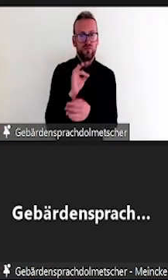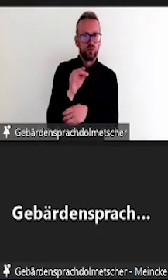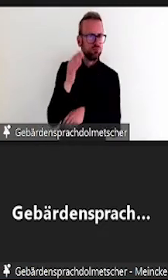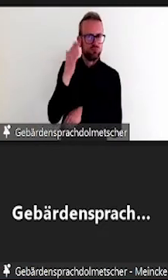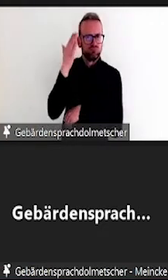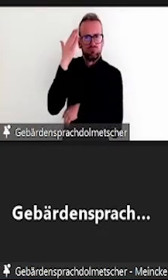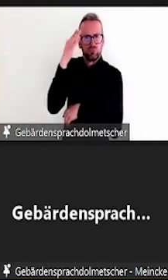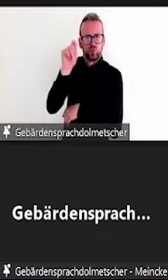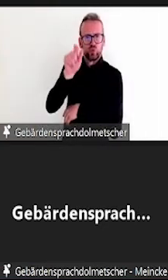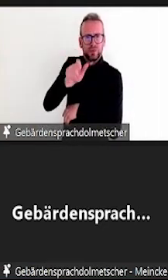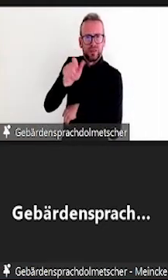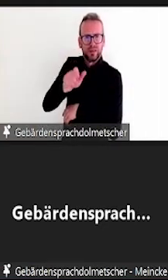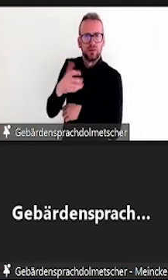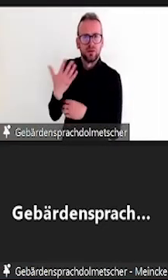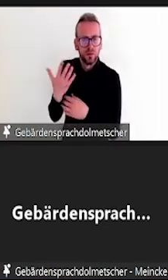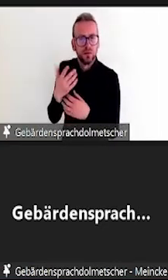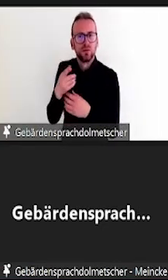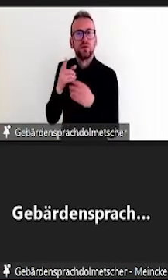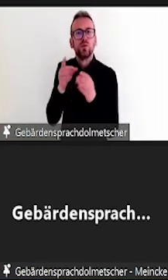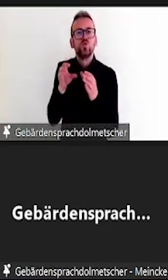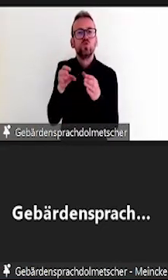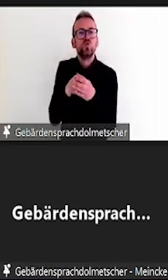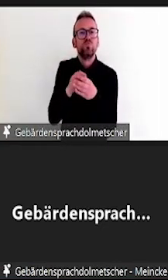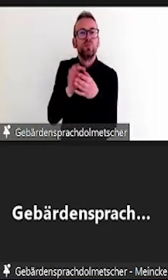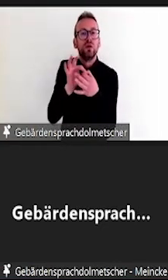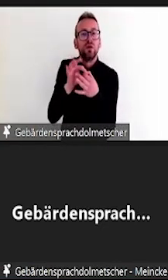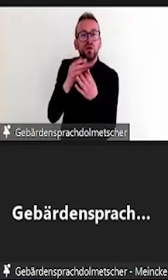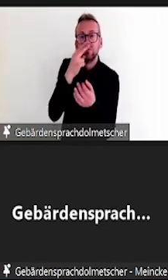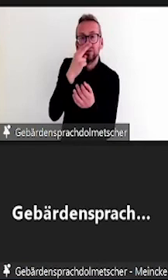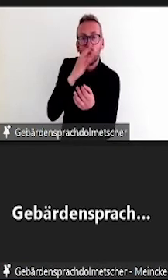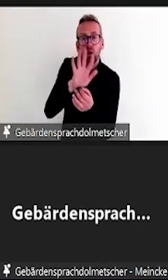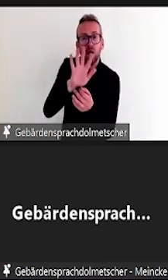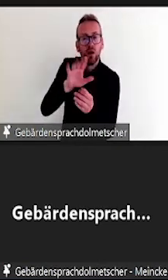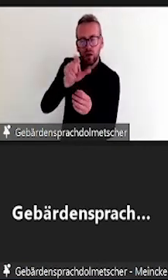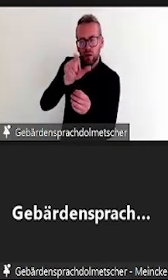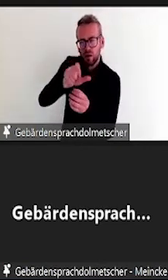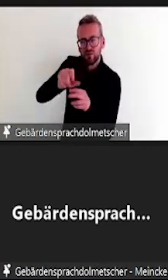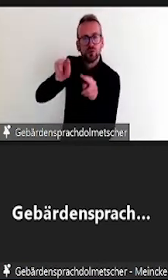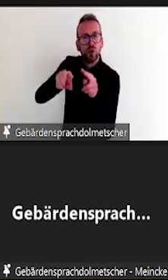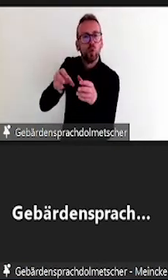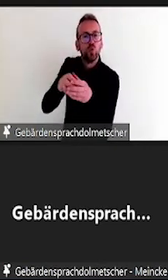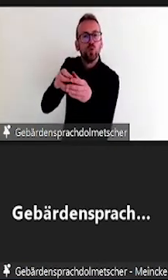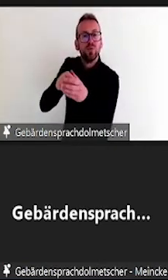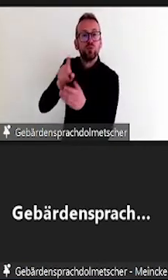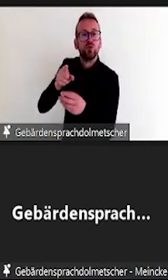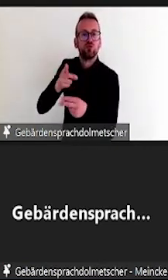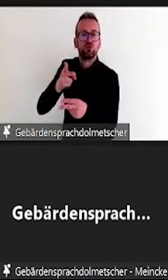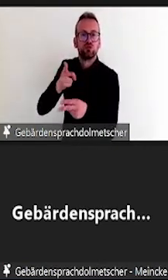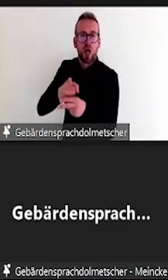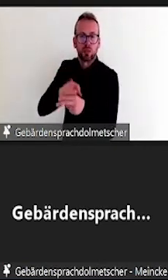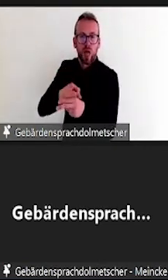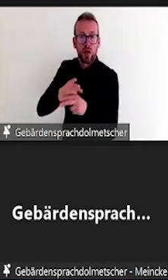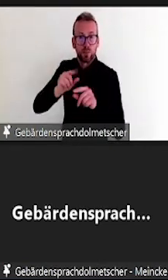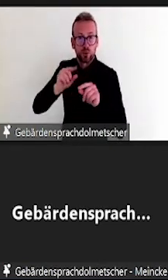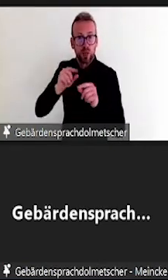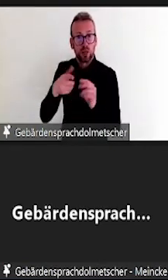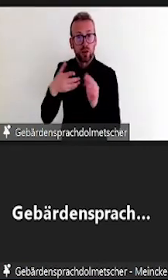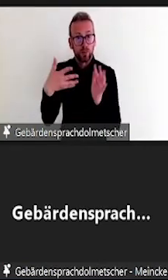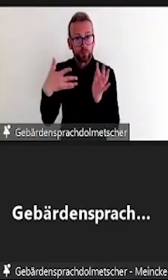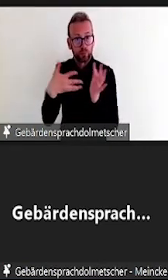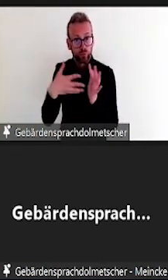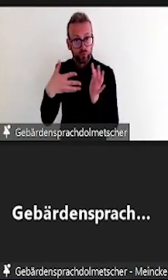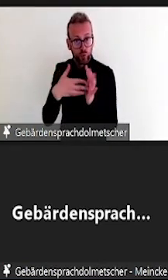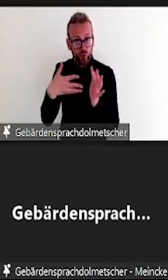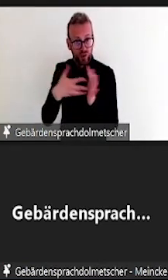reaktiv für einzelne und damit für bekannte Prüfungsteilnehmende